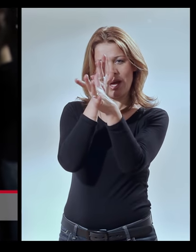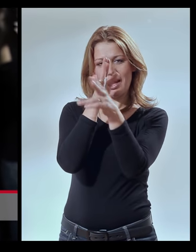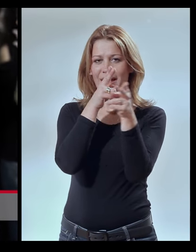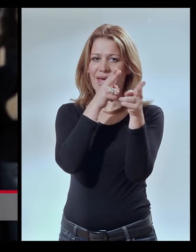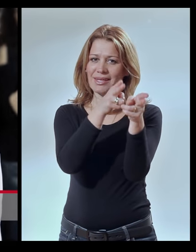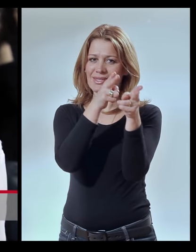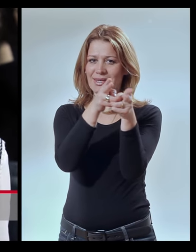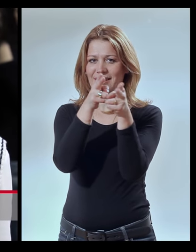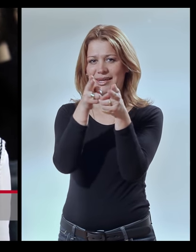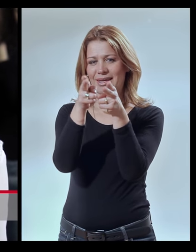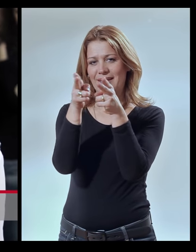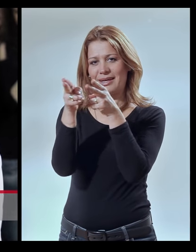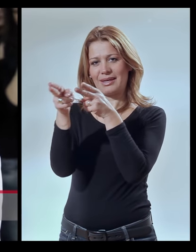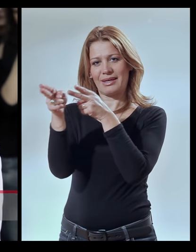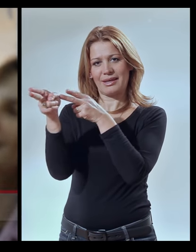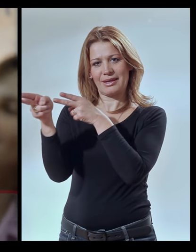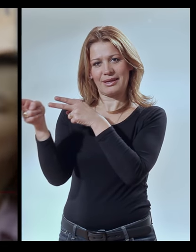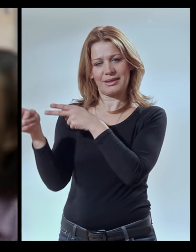rukaj se